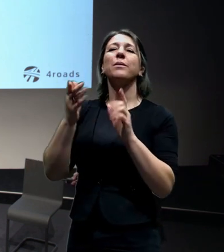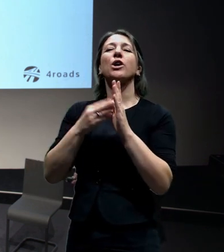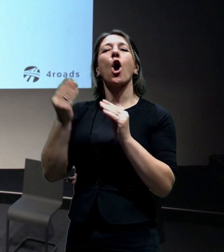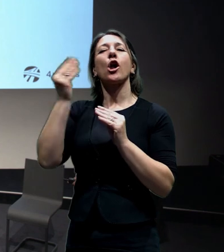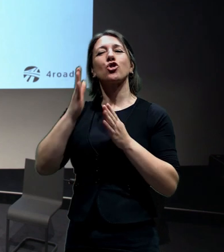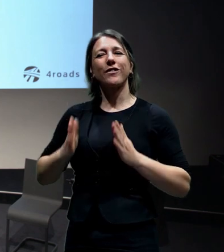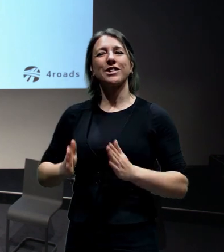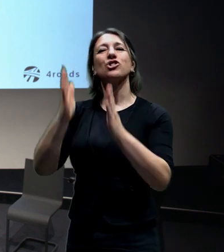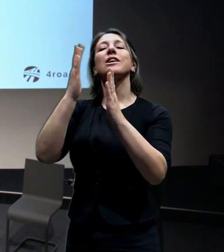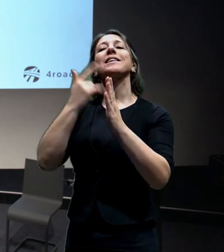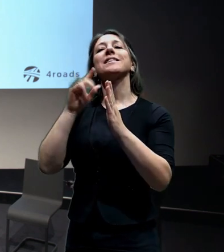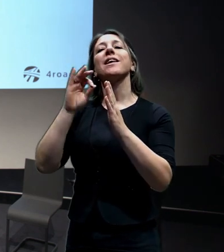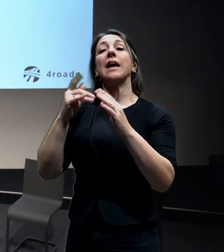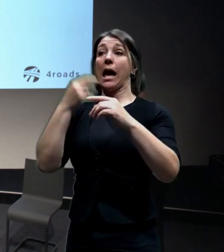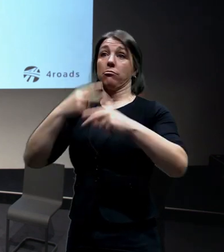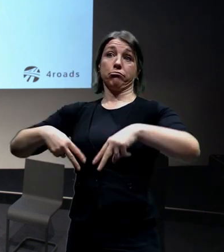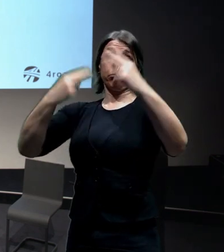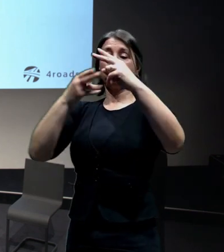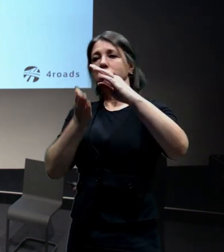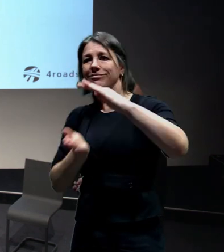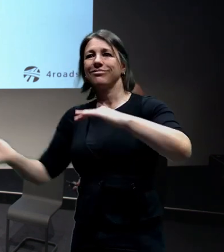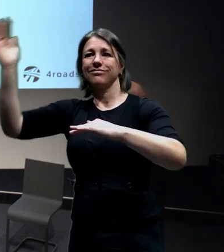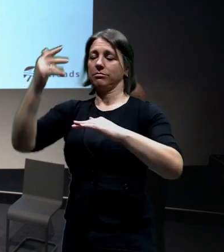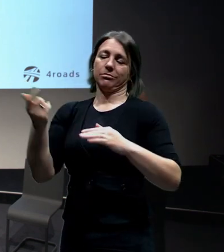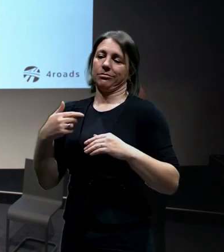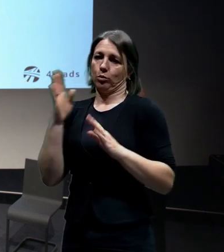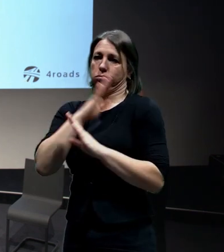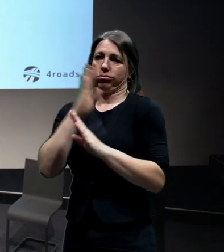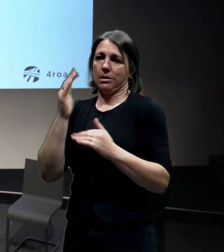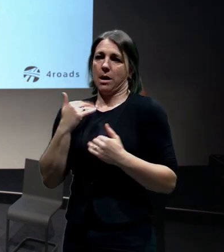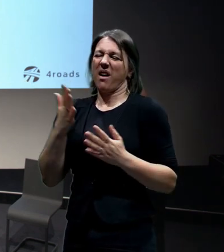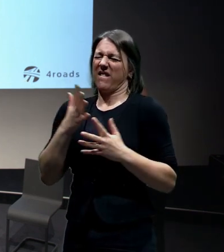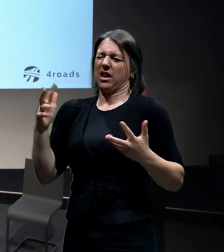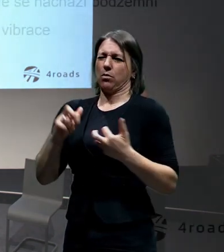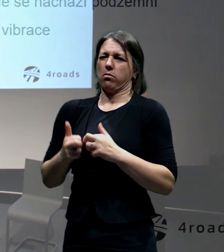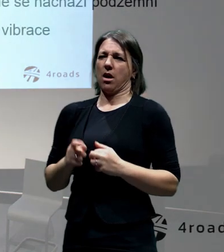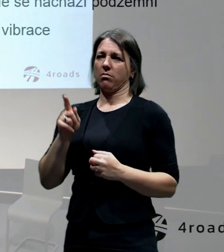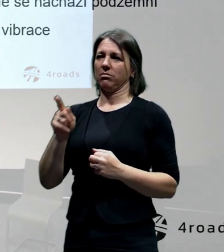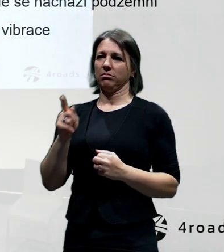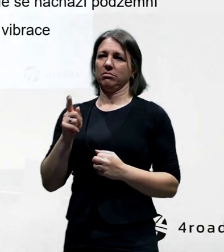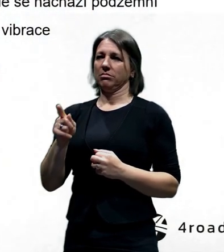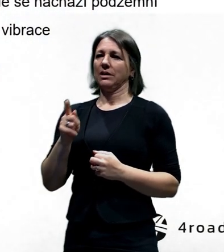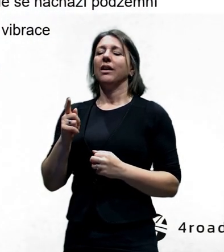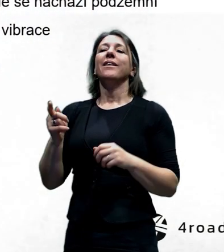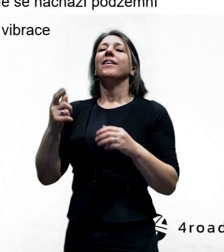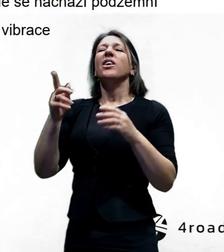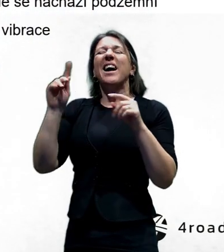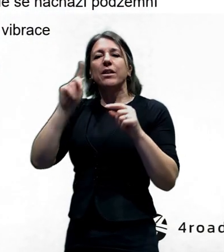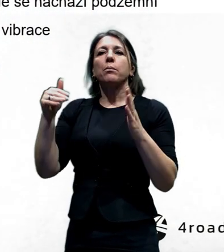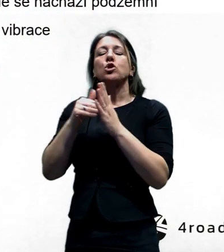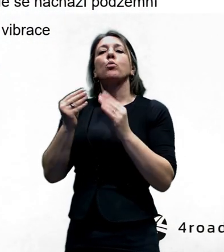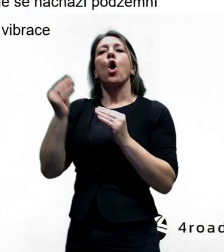Holešovičkách, což je velký problém a eliminuje to většinu těch variant, kde je potřeba tu ulici v